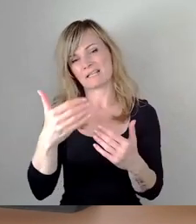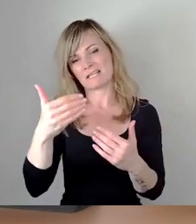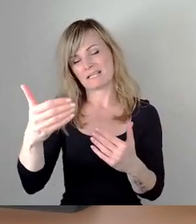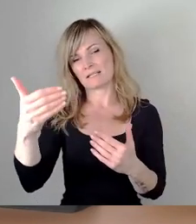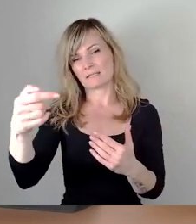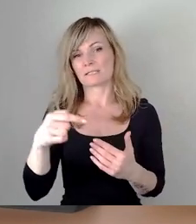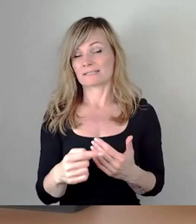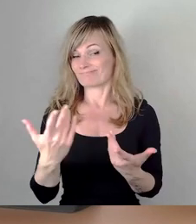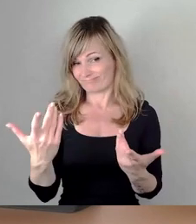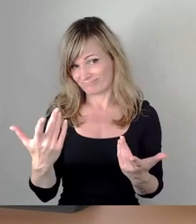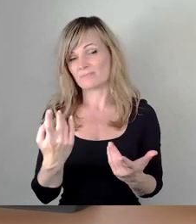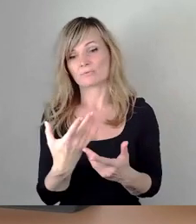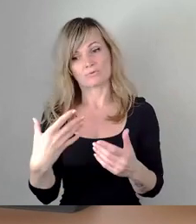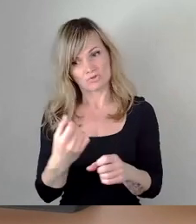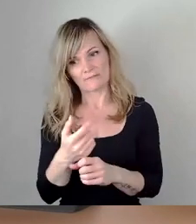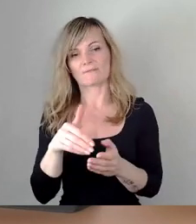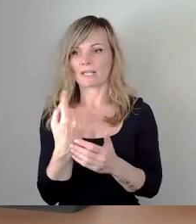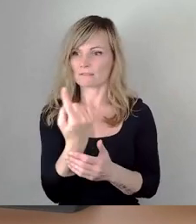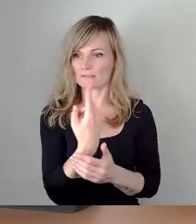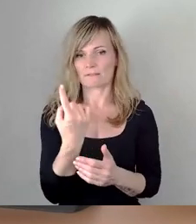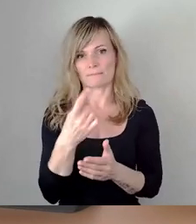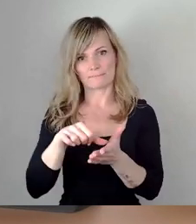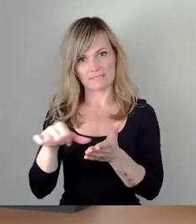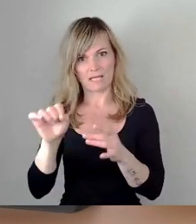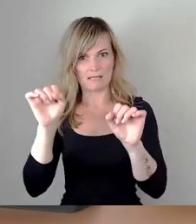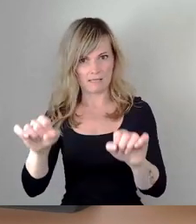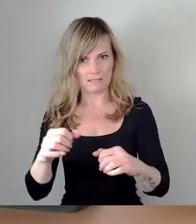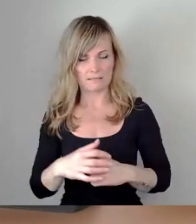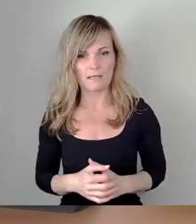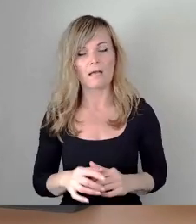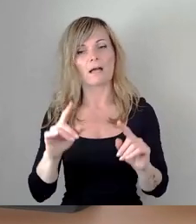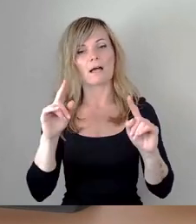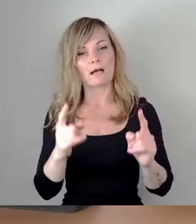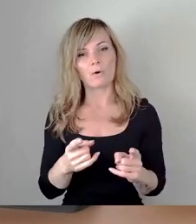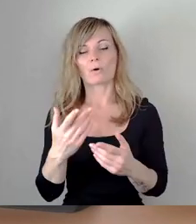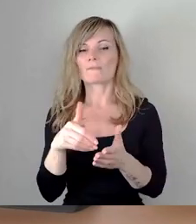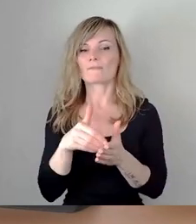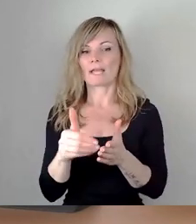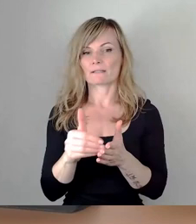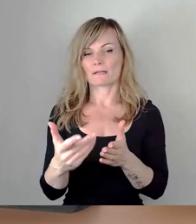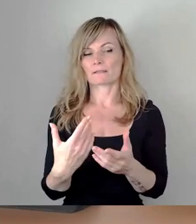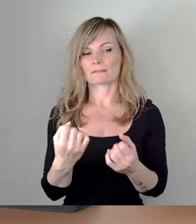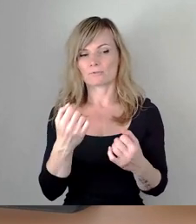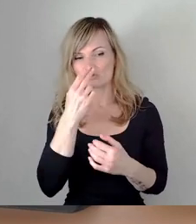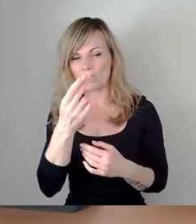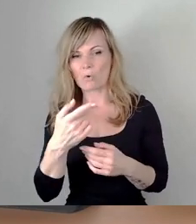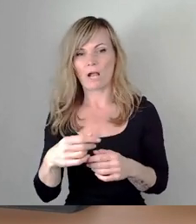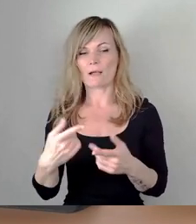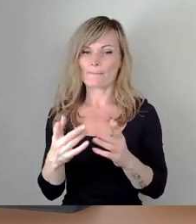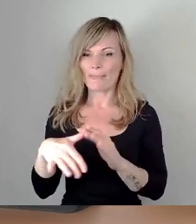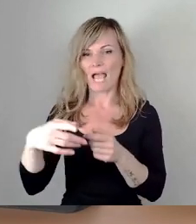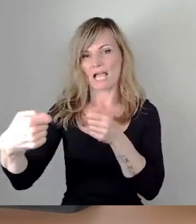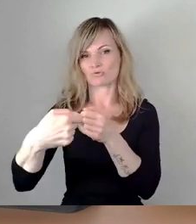bezahlbar bleibt. Zum Zweiten auch, dass wir die Anschlussdichte weiter verstärken wollen und auch weitere